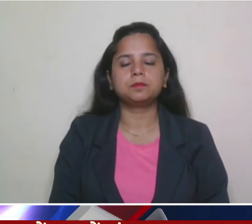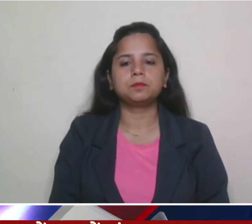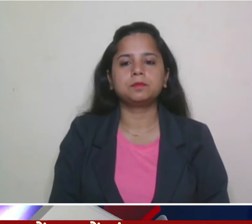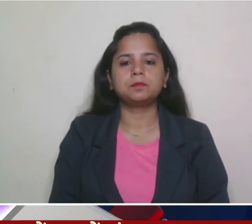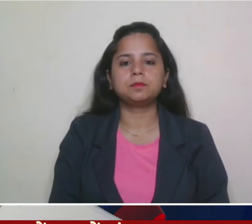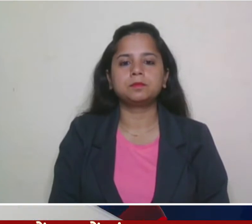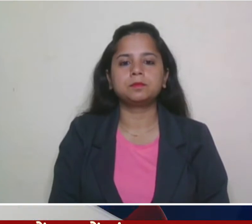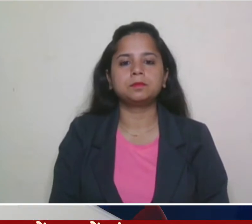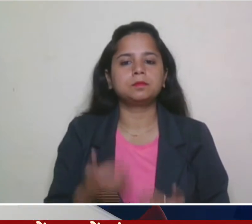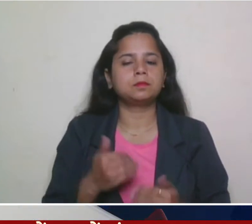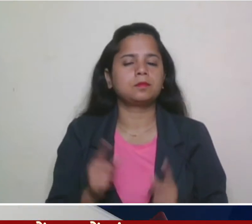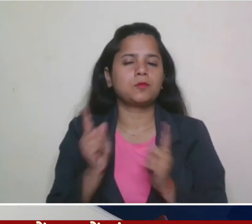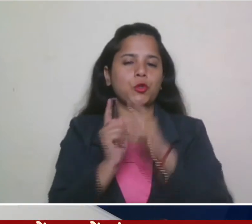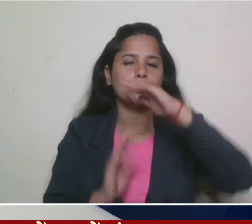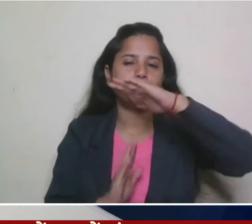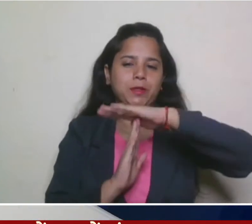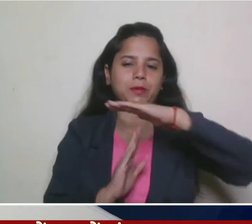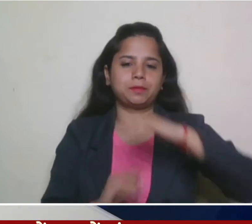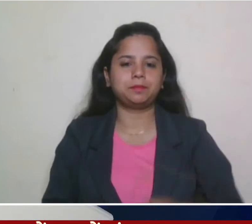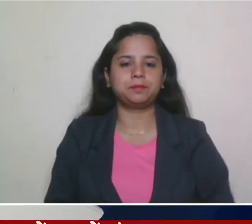वक्त एक छोड़े से ब्रेक का